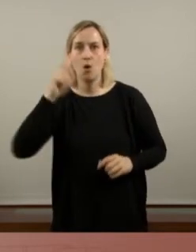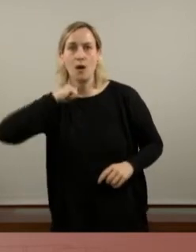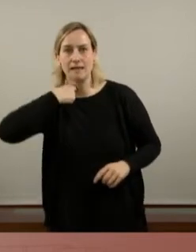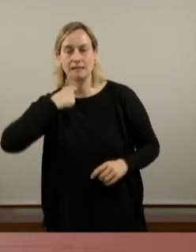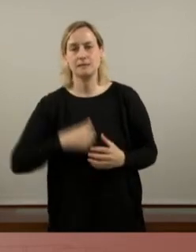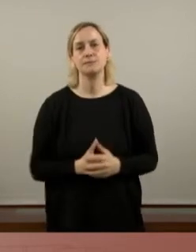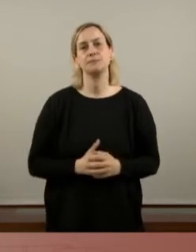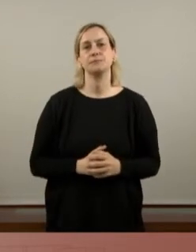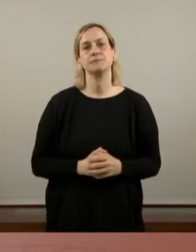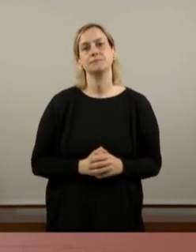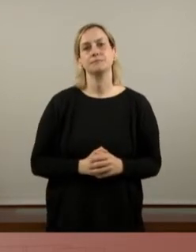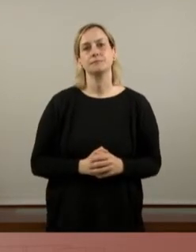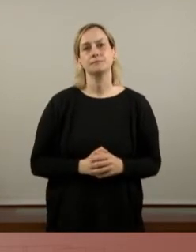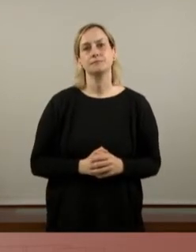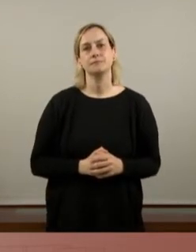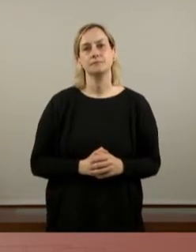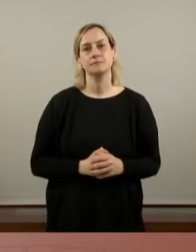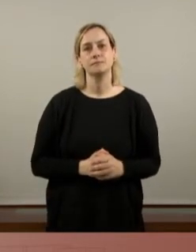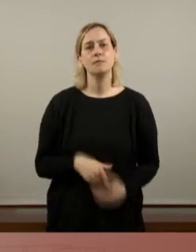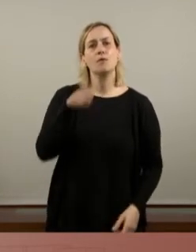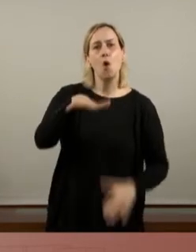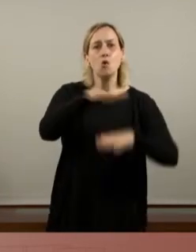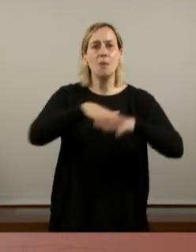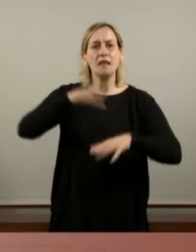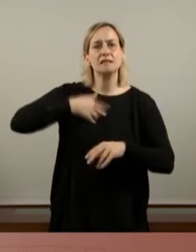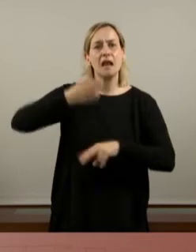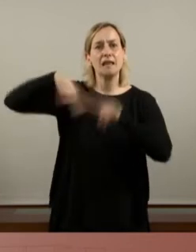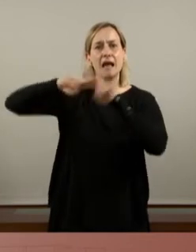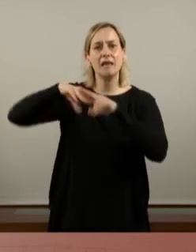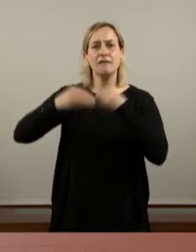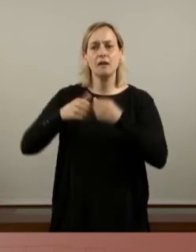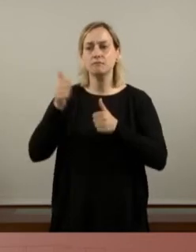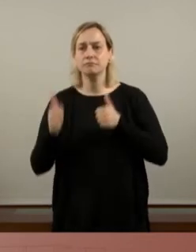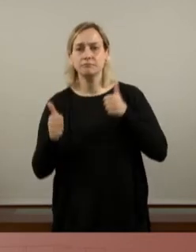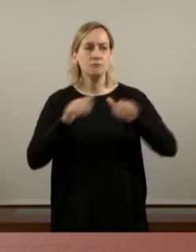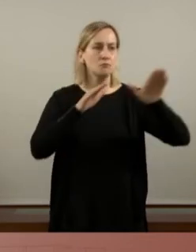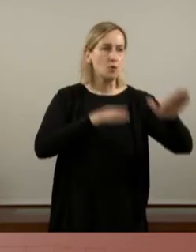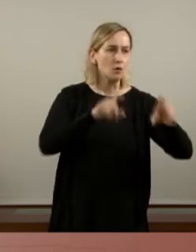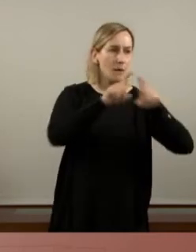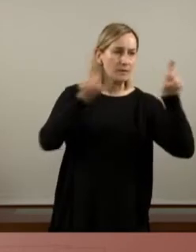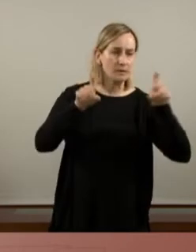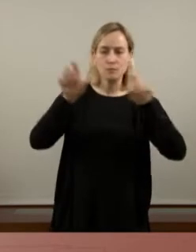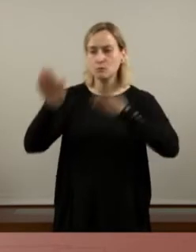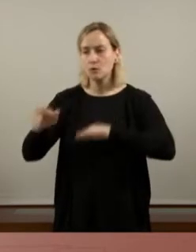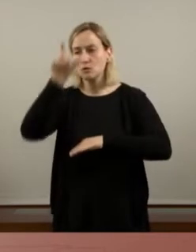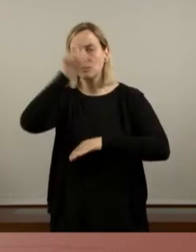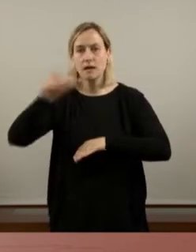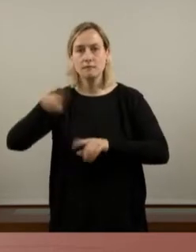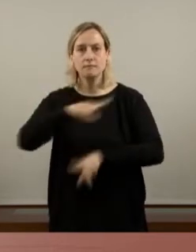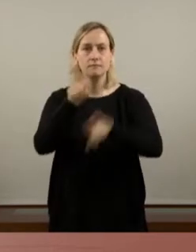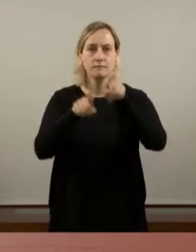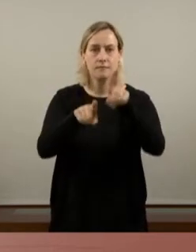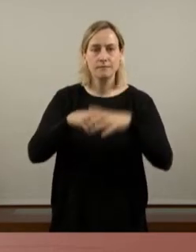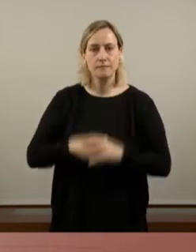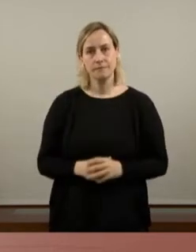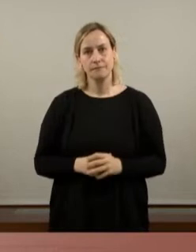A quin costat es posarà el govern de la Generalitat? De les empreses o de la gent? I és que